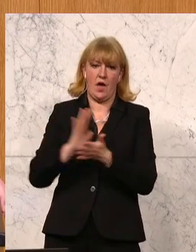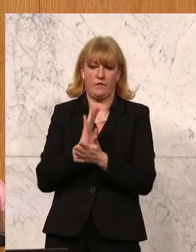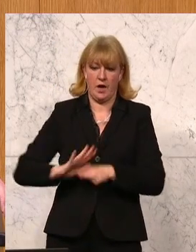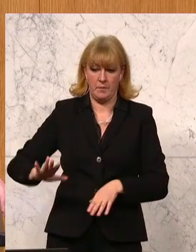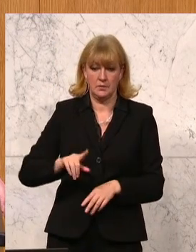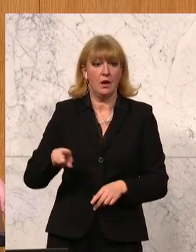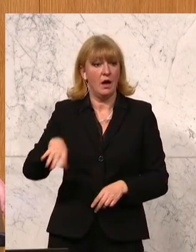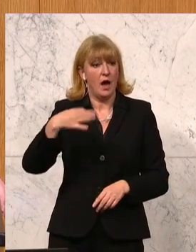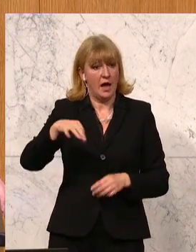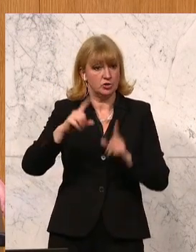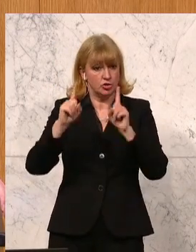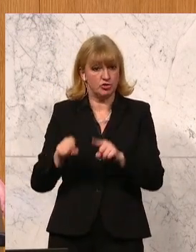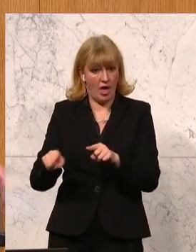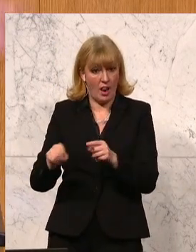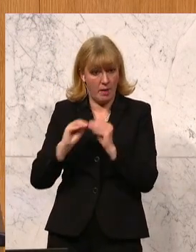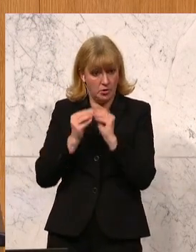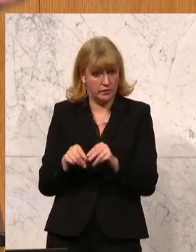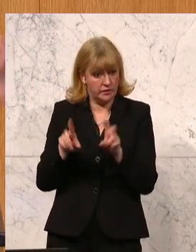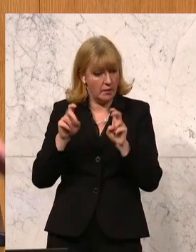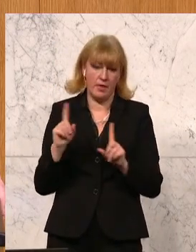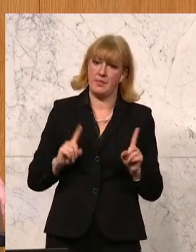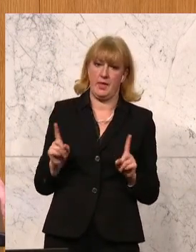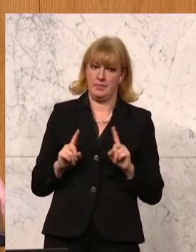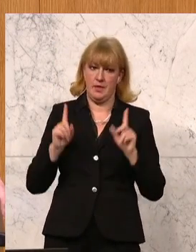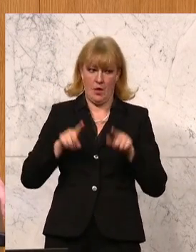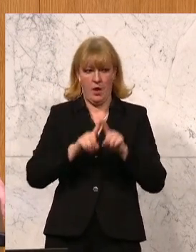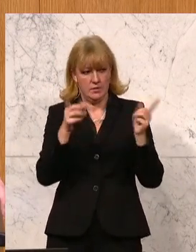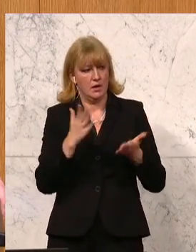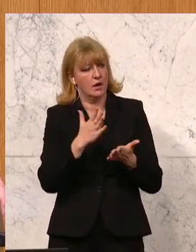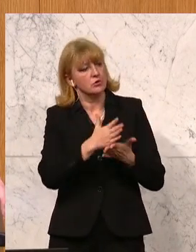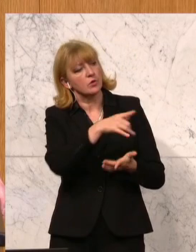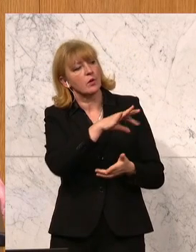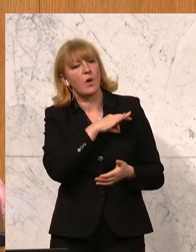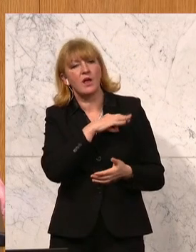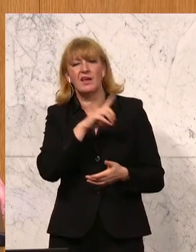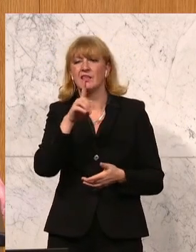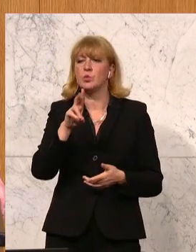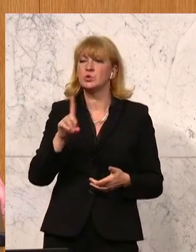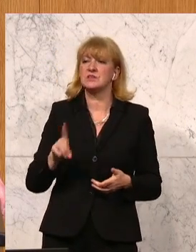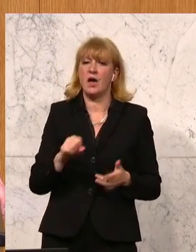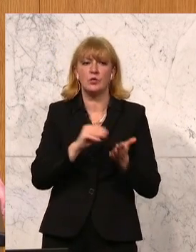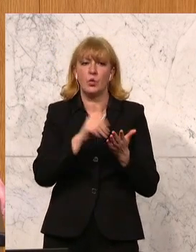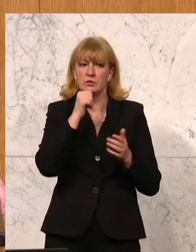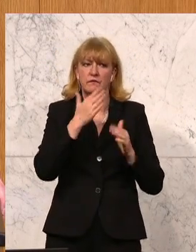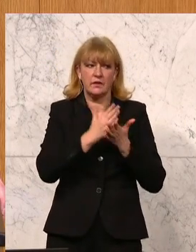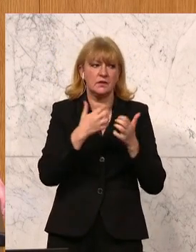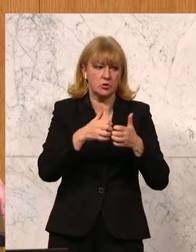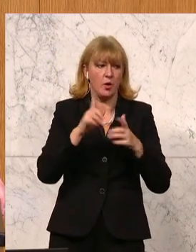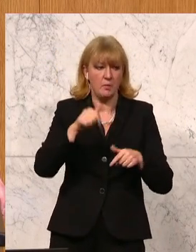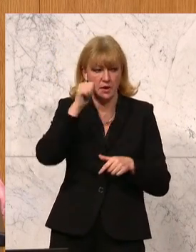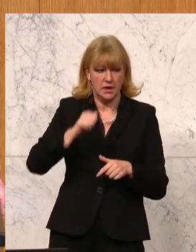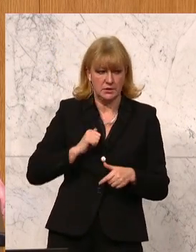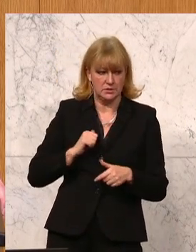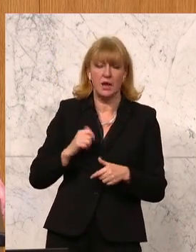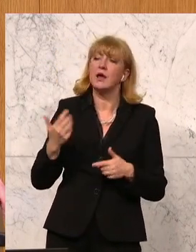Stelle, die sich mit dem Thema befassen. Und vielleicht, die Kollegin Tutzer hat es heute noch nicht weitergeleitet bekommen, aber gestern erst haben wir eine E-Mail